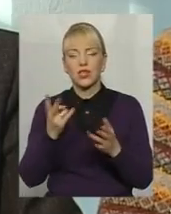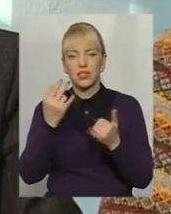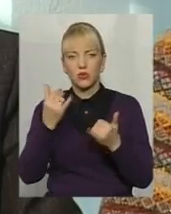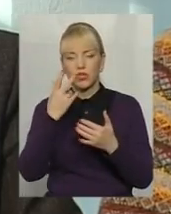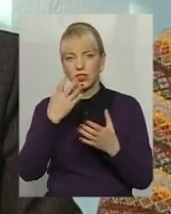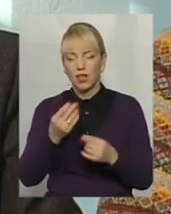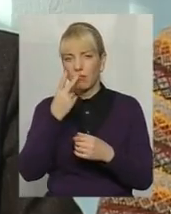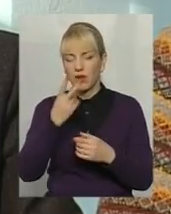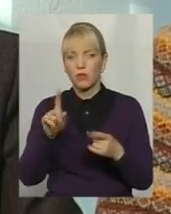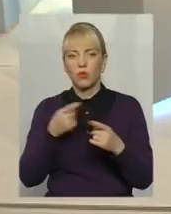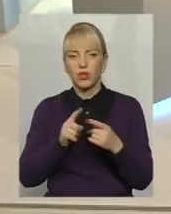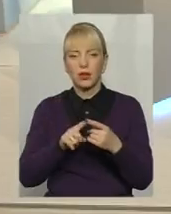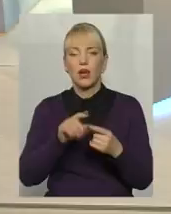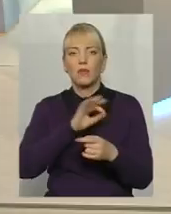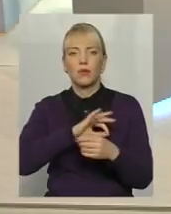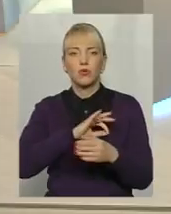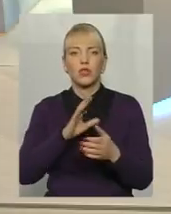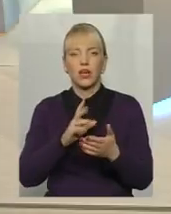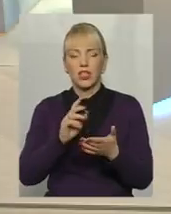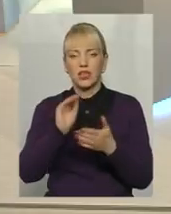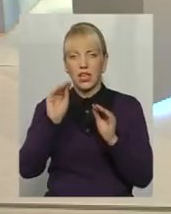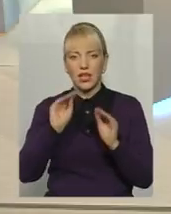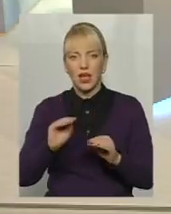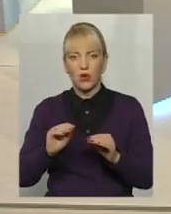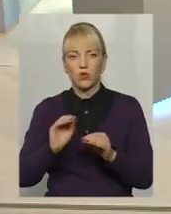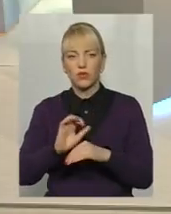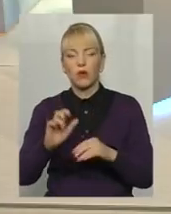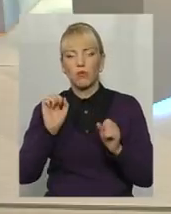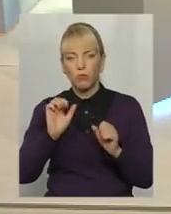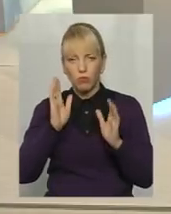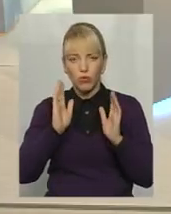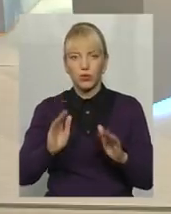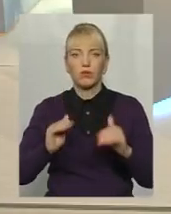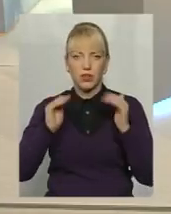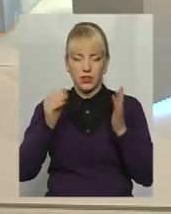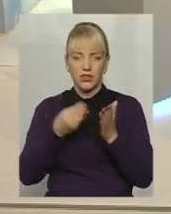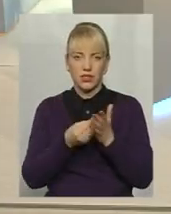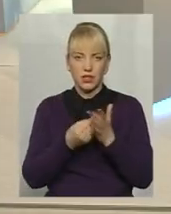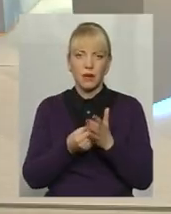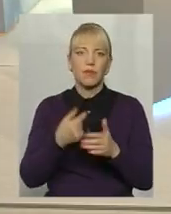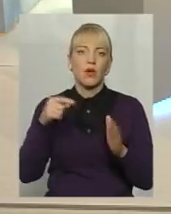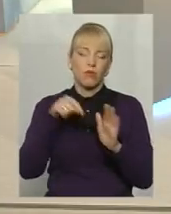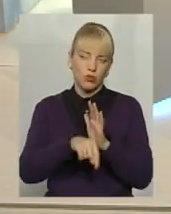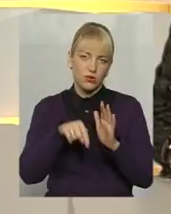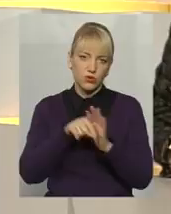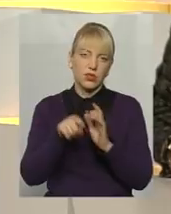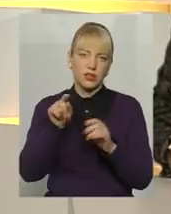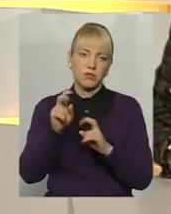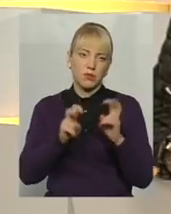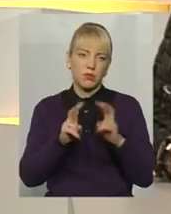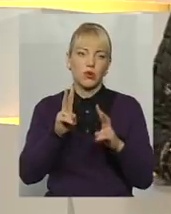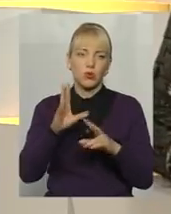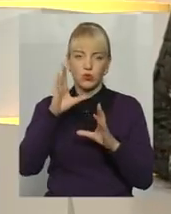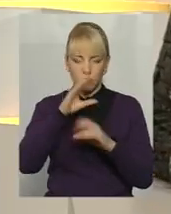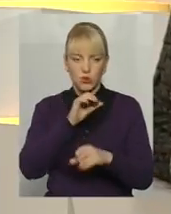прибутків, які декларують платники, в більшості випадків буде підняття цін. Тобто, по суті, ті підприємства, які